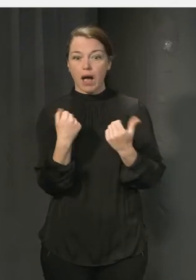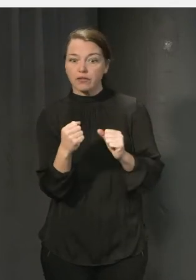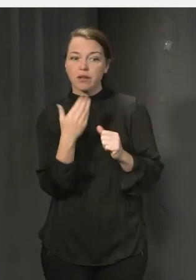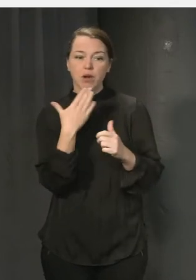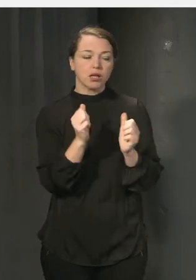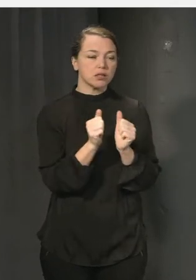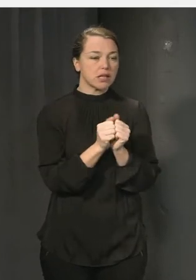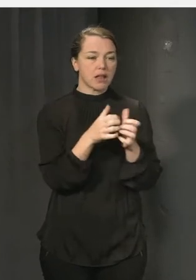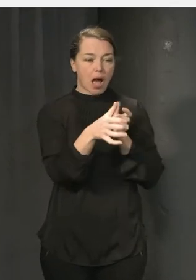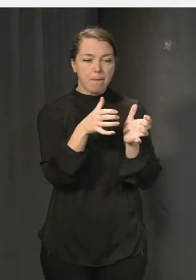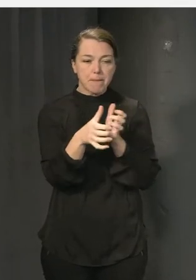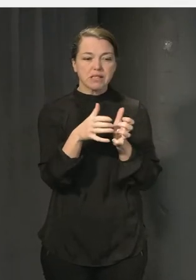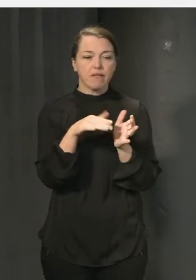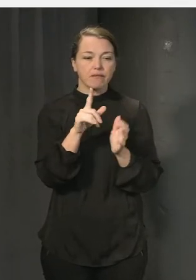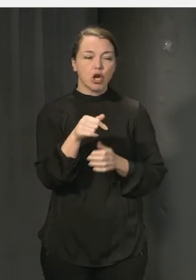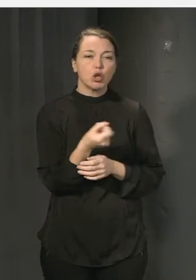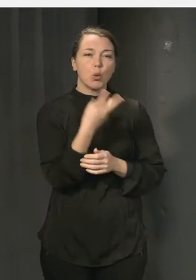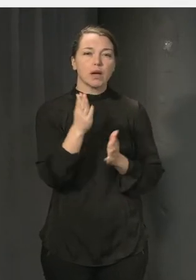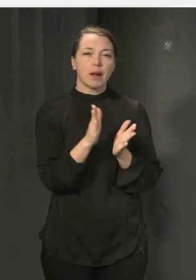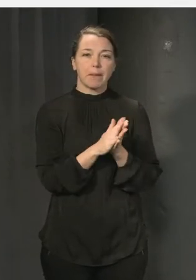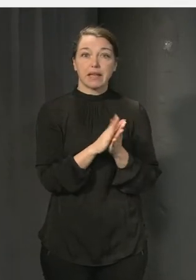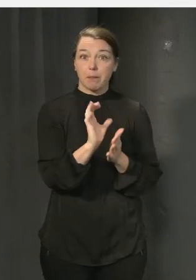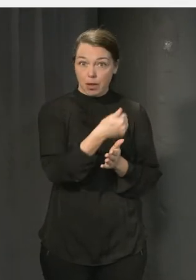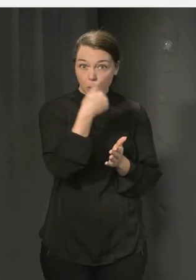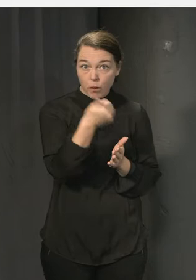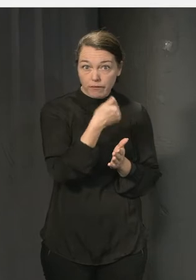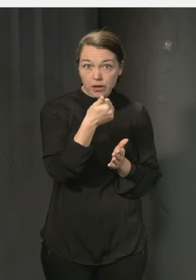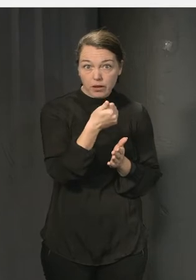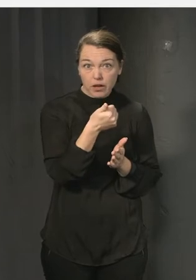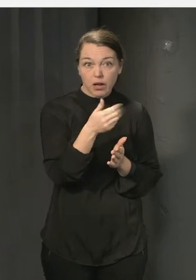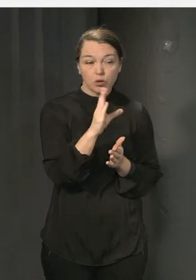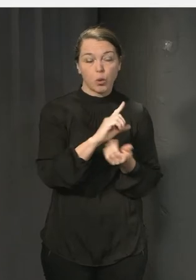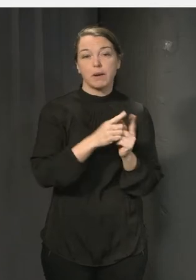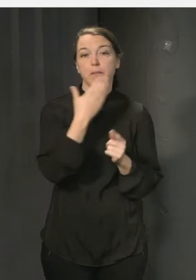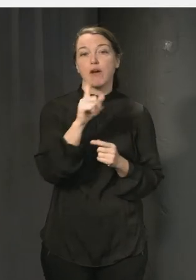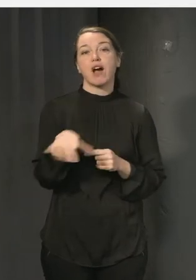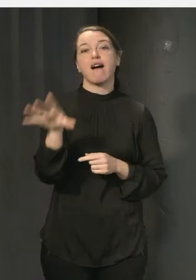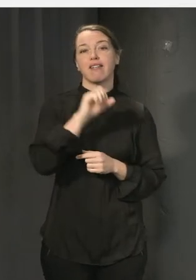anpassa för några som har lite kärskilda behov det blir bra för alla.